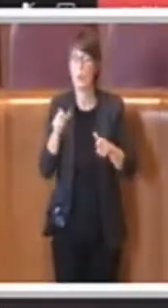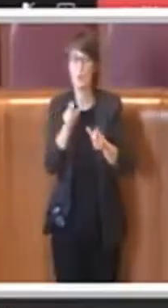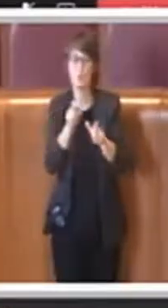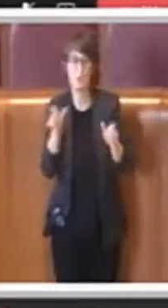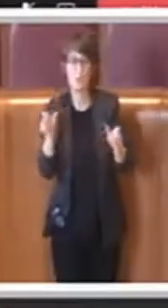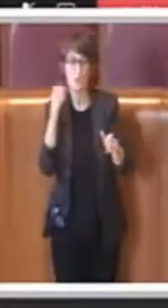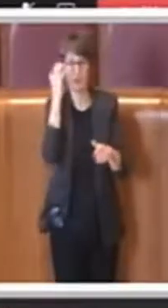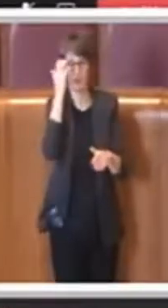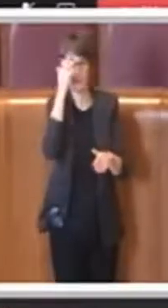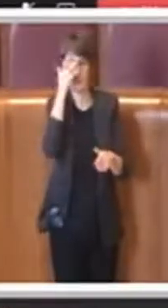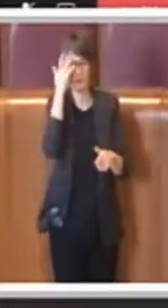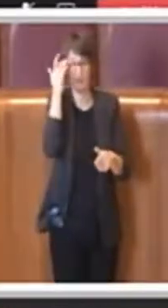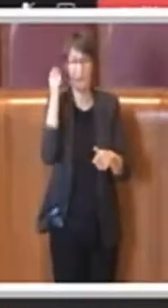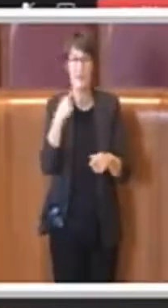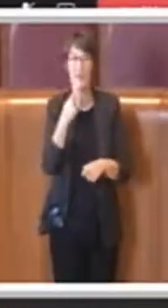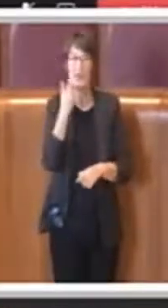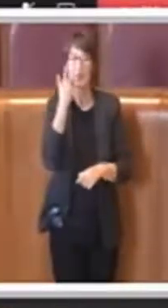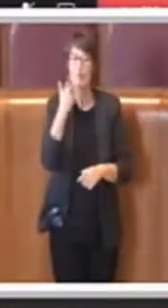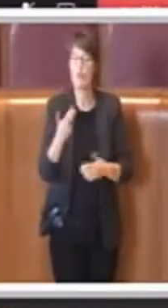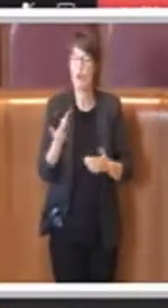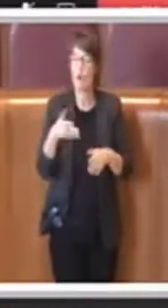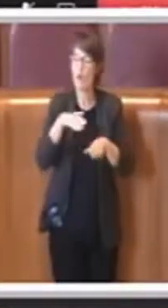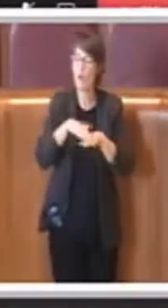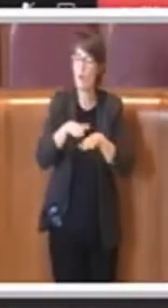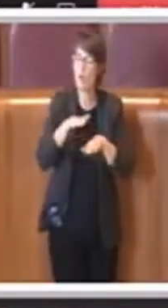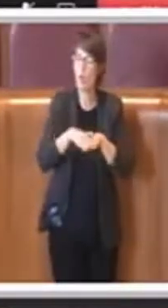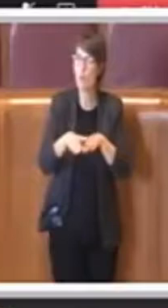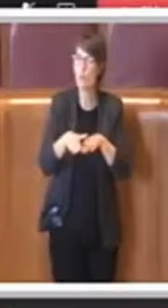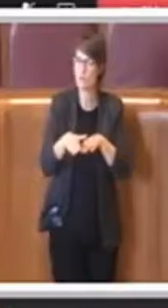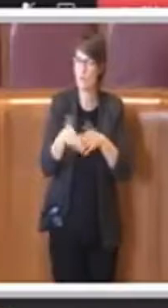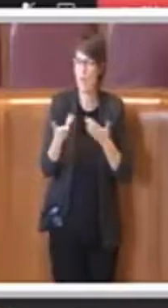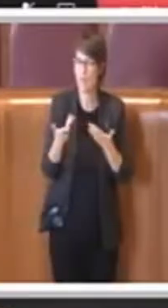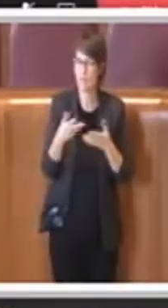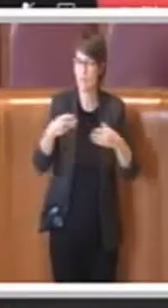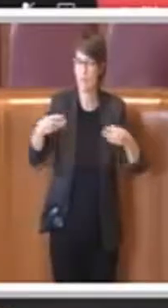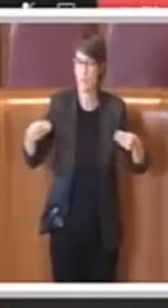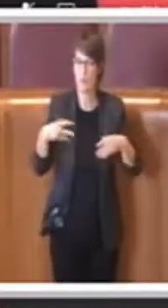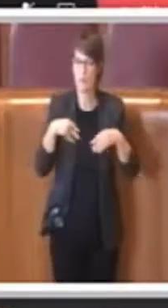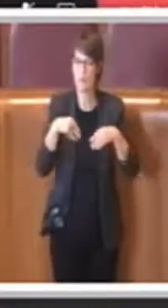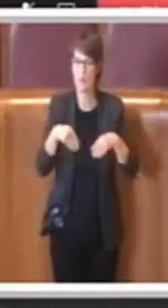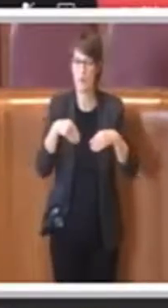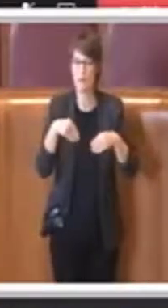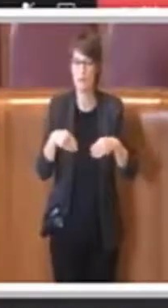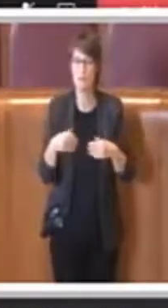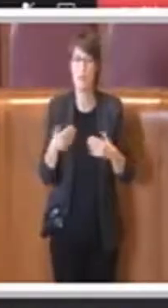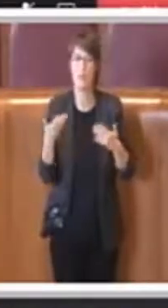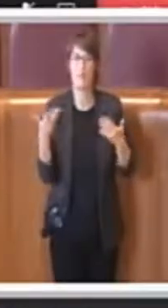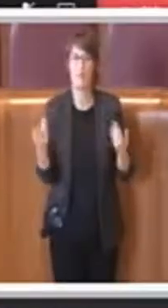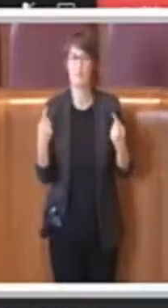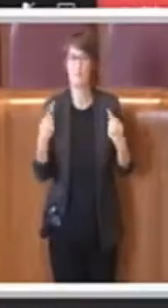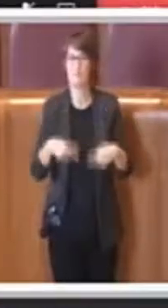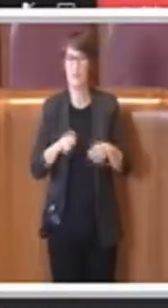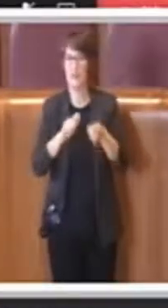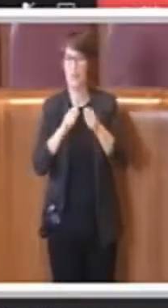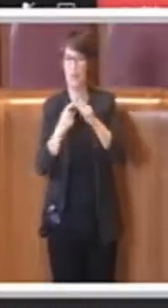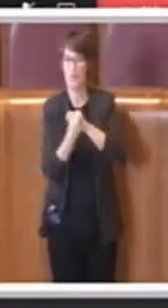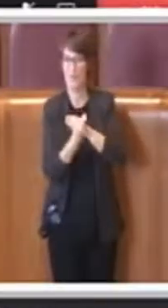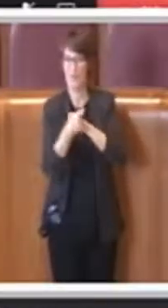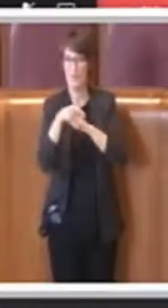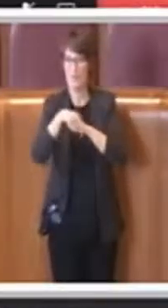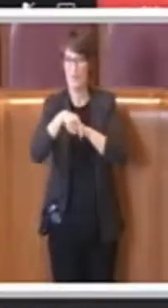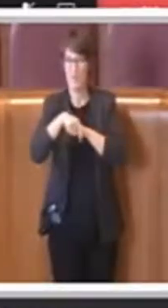strumenti di partecipazione, queste riforme ne danno certamente